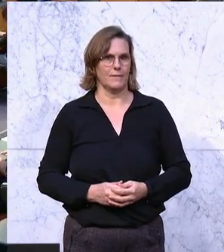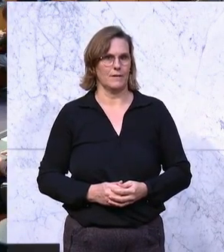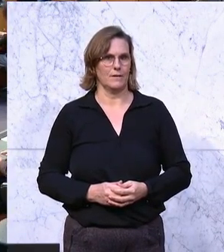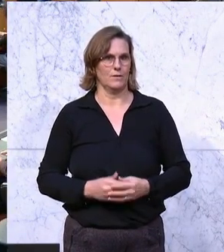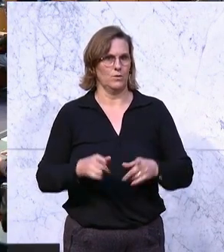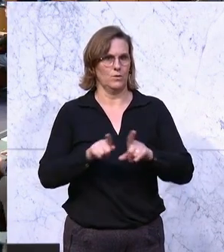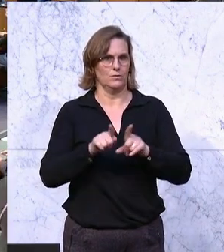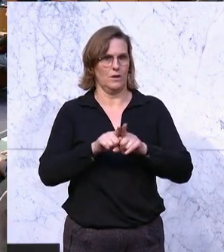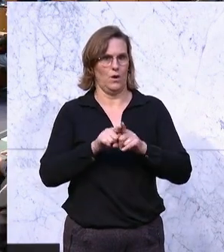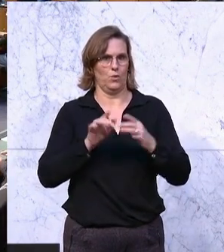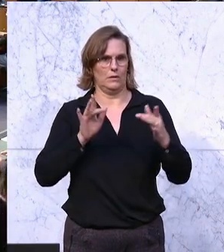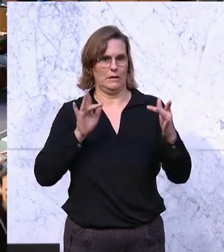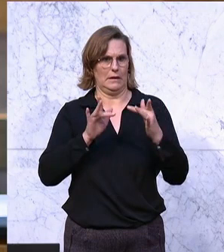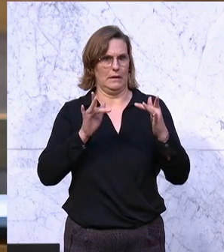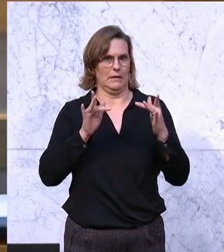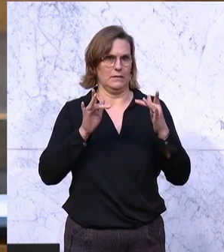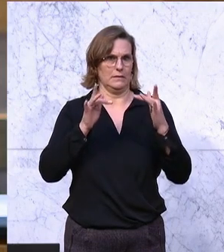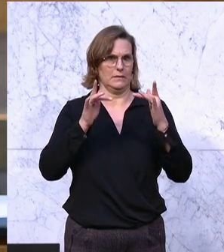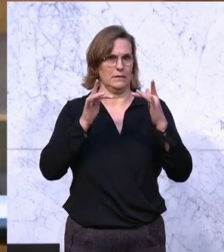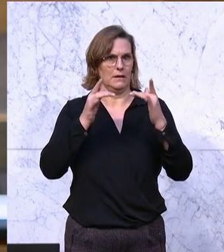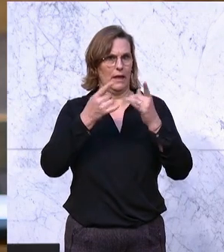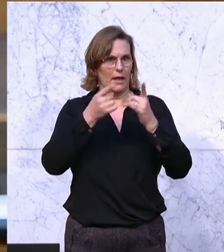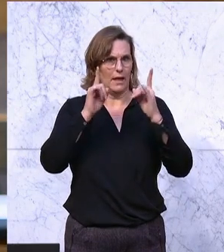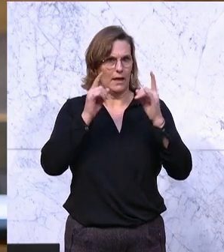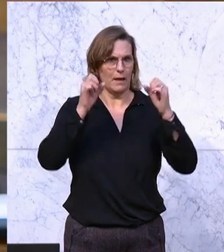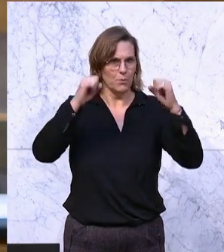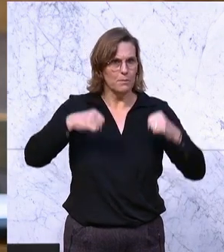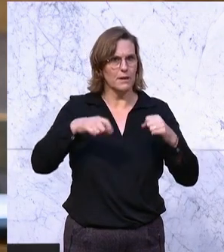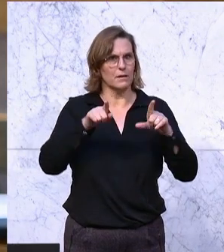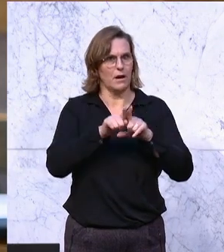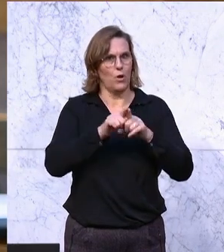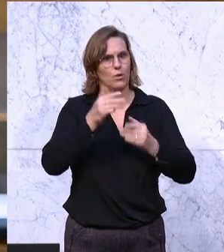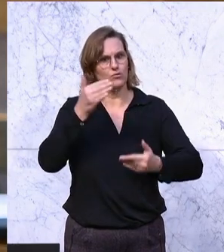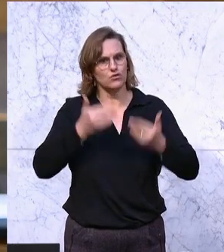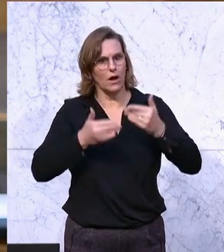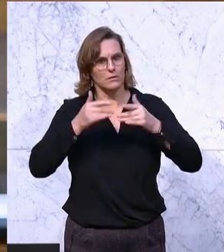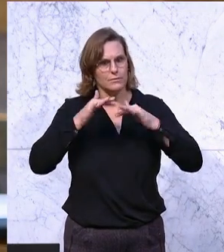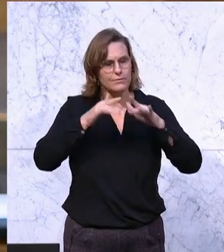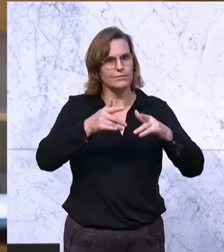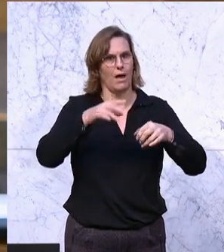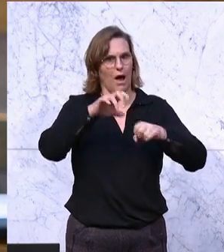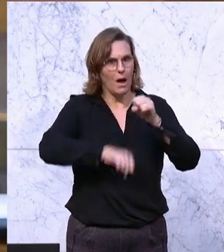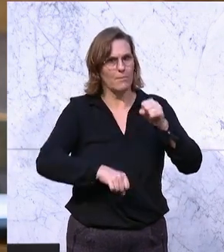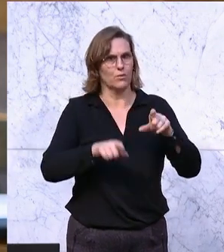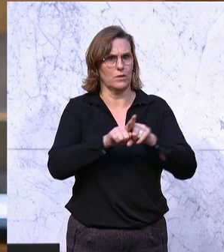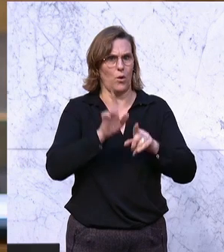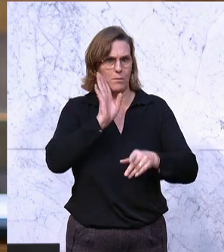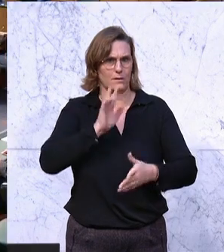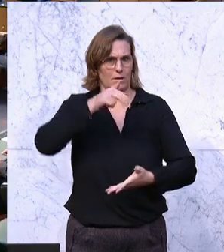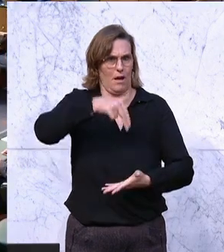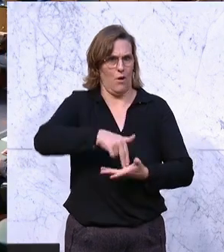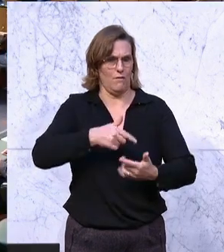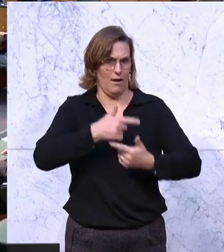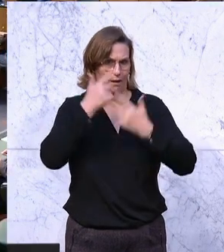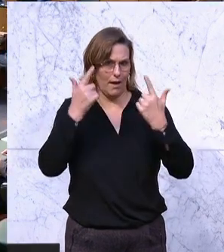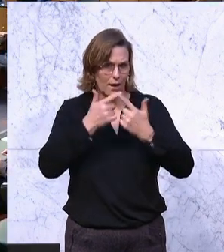Republik abzuwenden. Und ich glaube, es wäre sozusagen eine gemeinsame Aufgabe, auch hier von Ihnen zu verlangen, dass Sie sich hier auch erklären. Ich darf es so fordern, dass